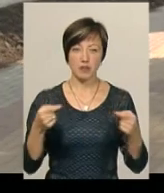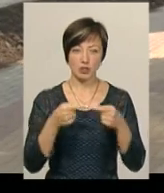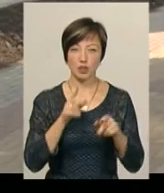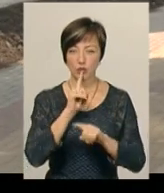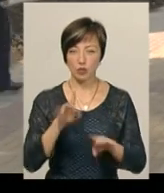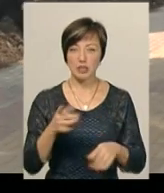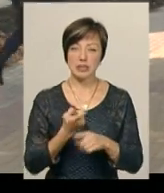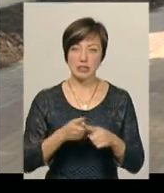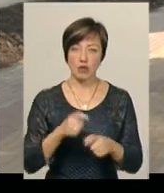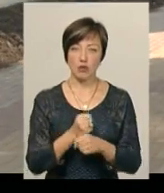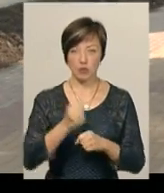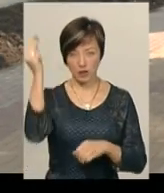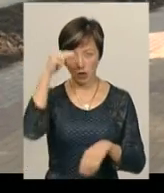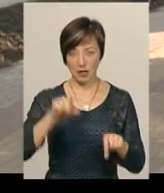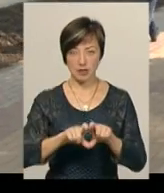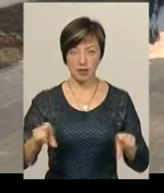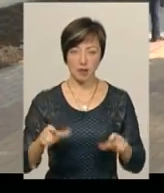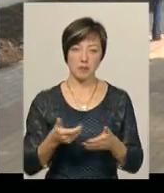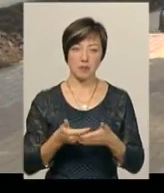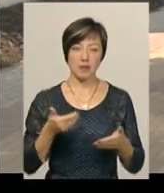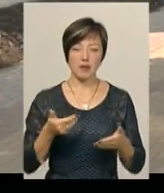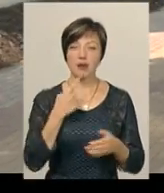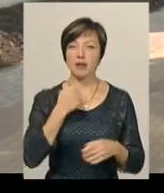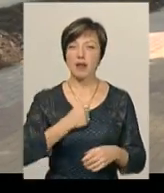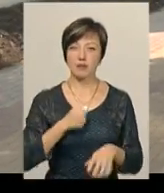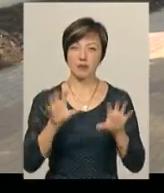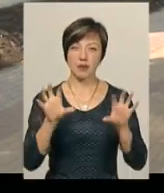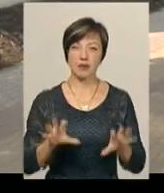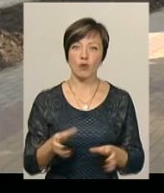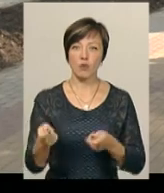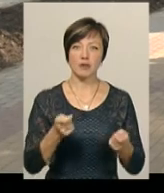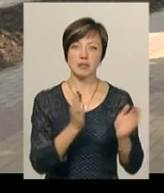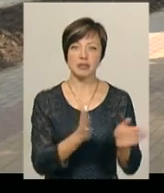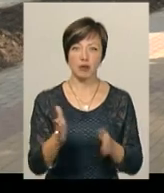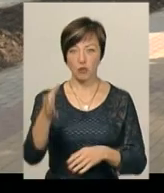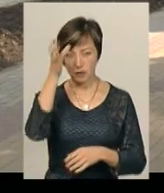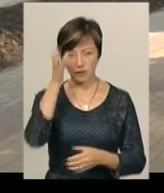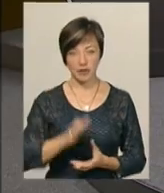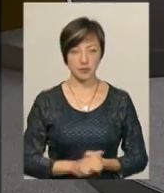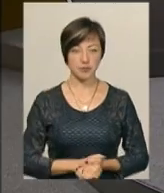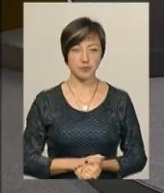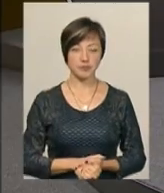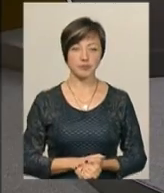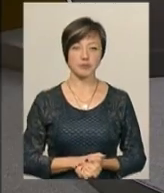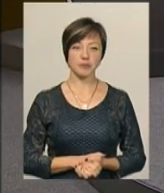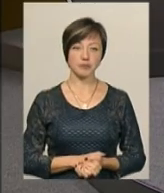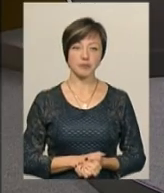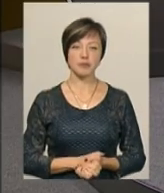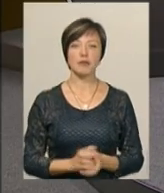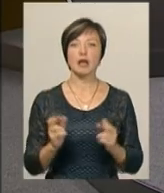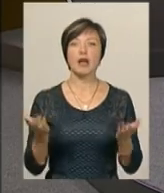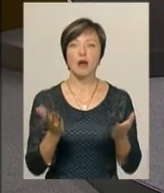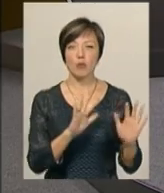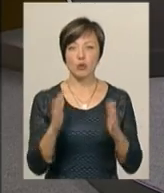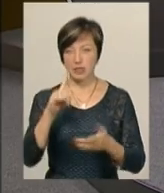не буде. Це робить безпосередньо навчальний заклад. Ми відходимо від радянського принципу управління системою освіти. Якими ще